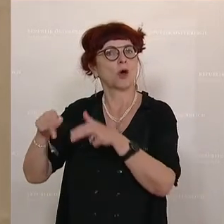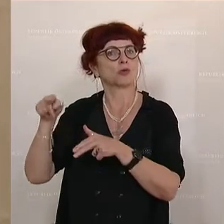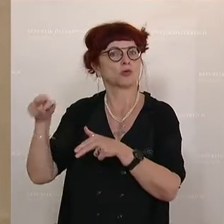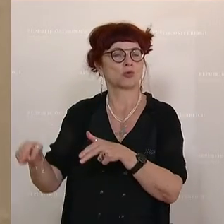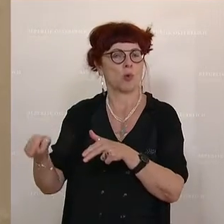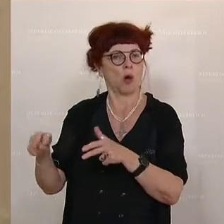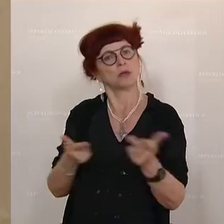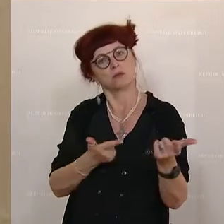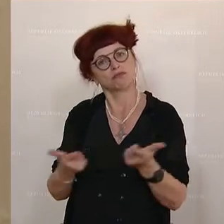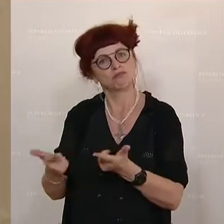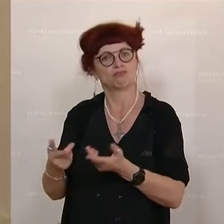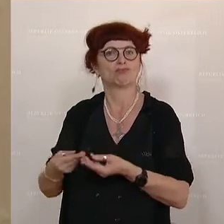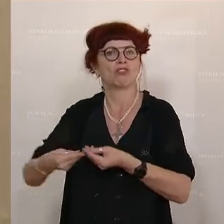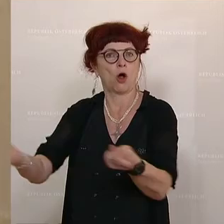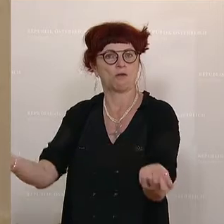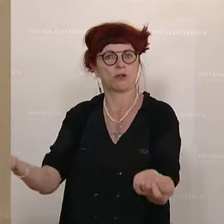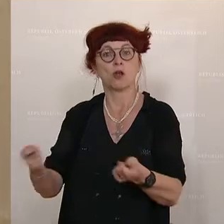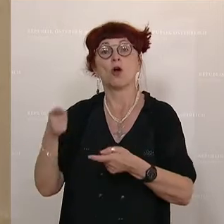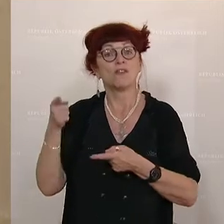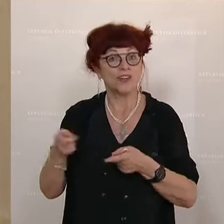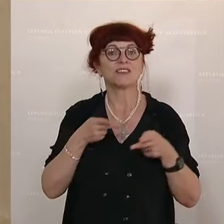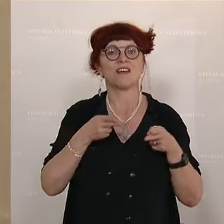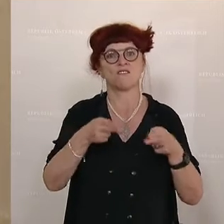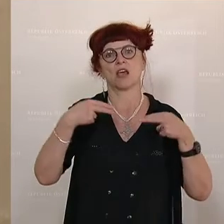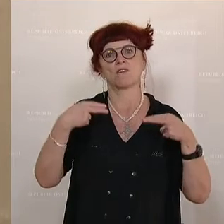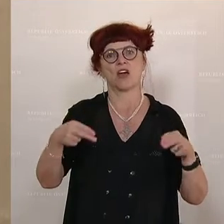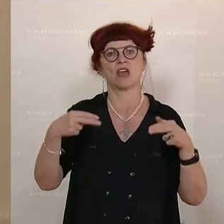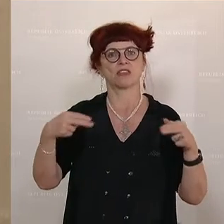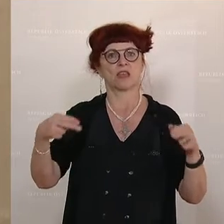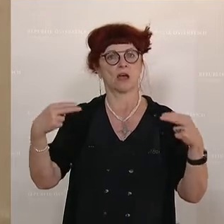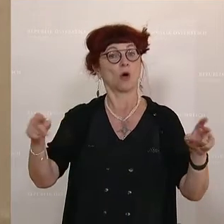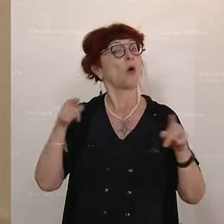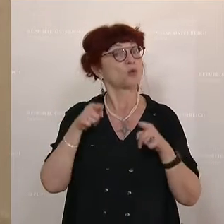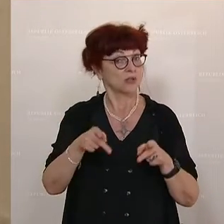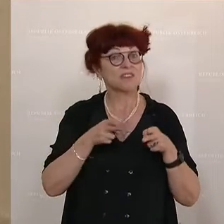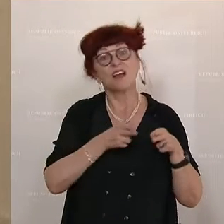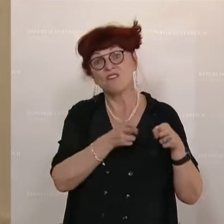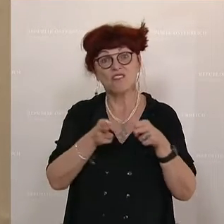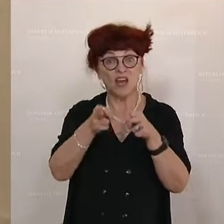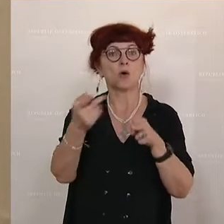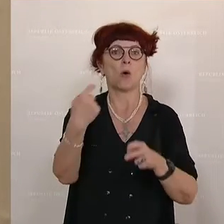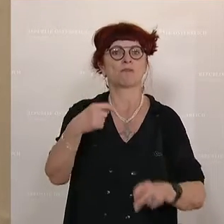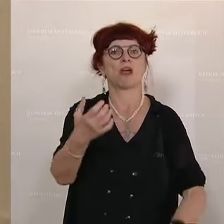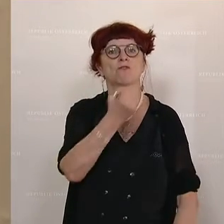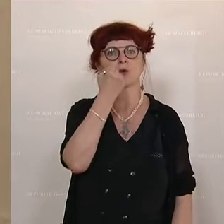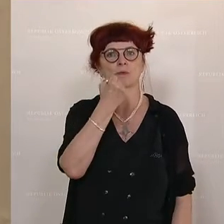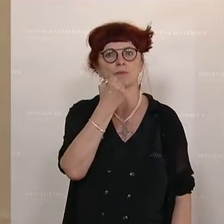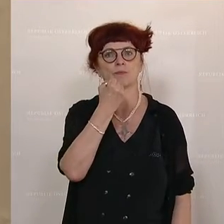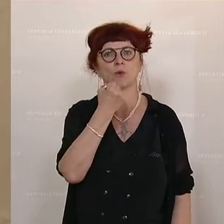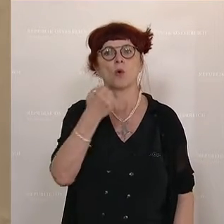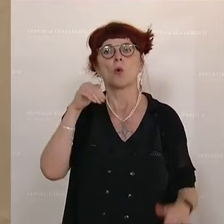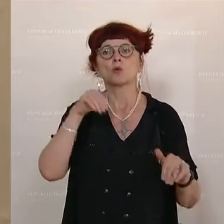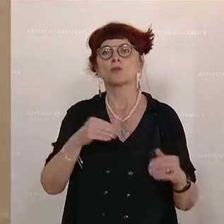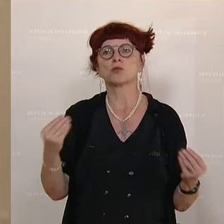fortzufahren und wir werden diesen Weg auch fortfahren und wir werden diesen Weg auch zu Erfolg bringen. Und etwas muss man dazu